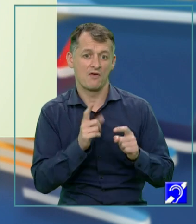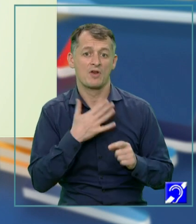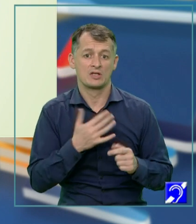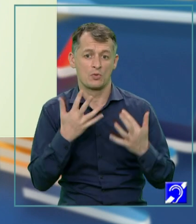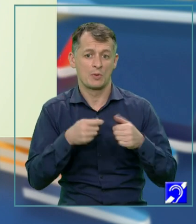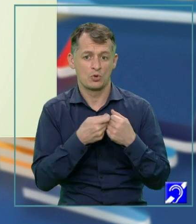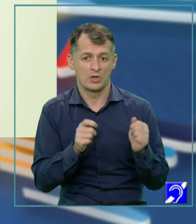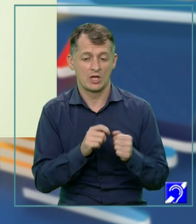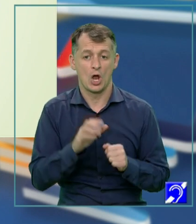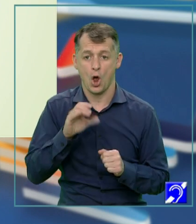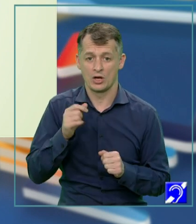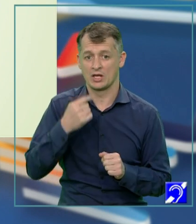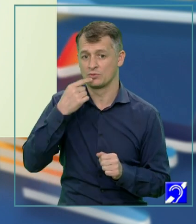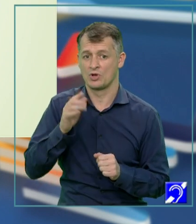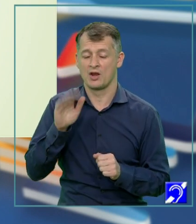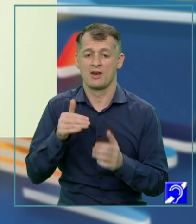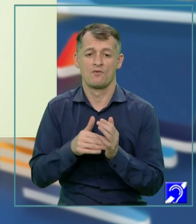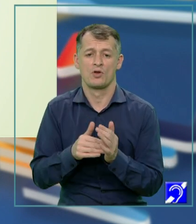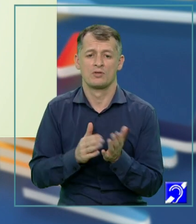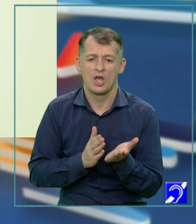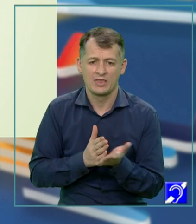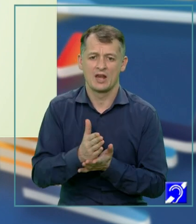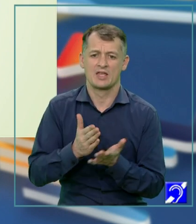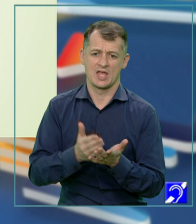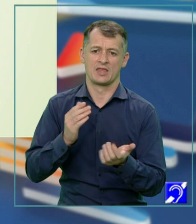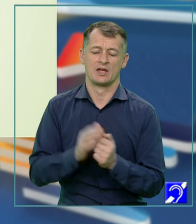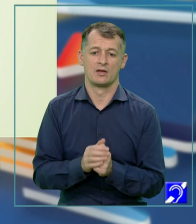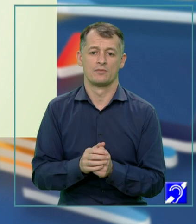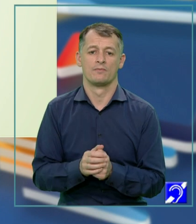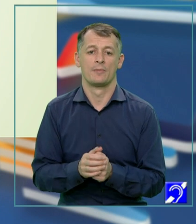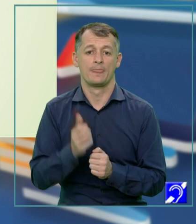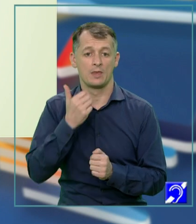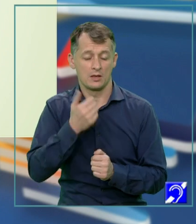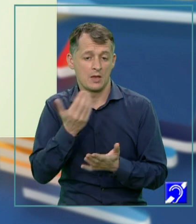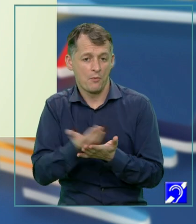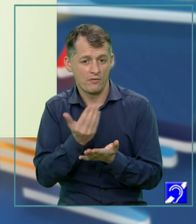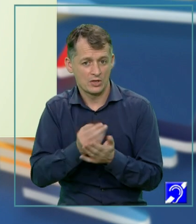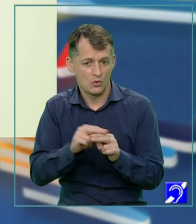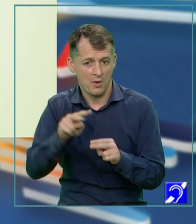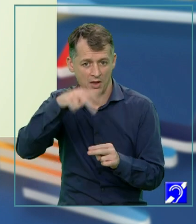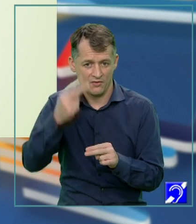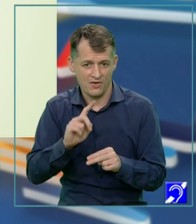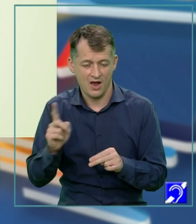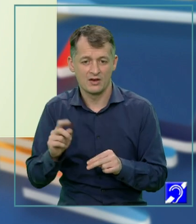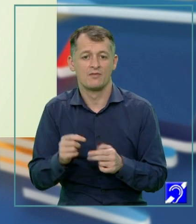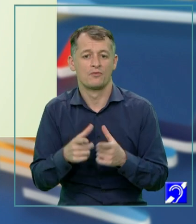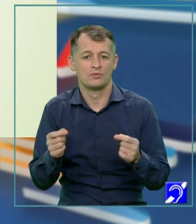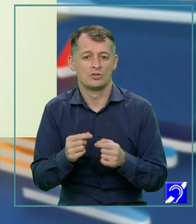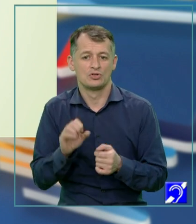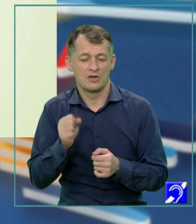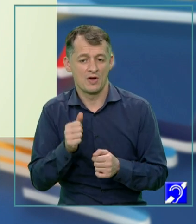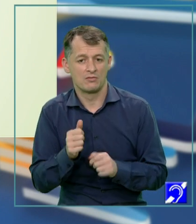recunoaște că ar avea nevoie de o eternitate. Când îi descrie modul în care cade fiecare frunză, Ștefan o încurajează,